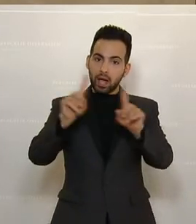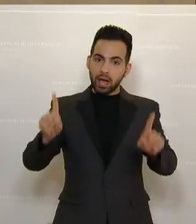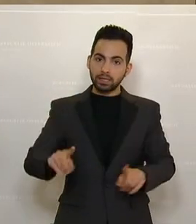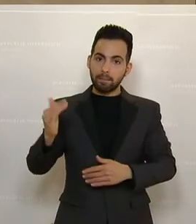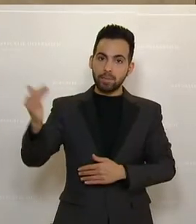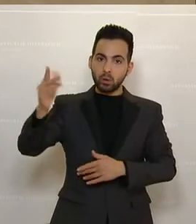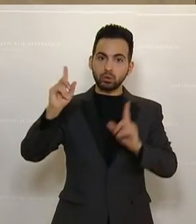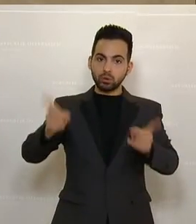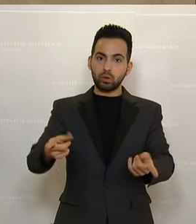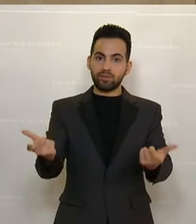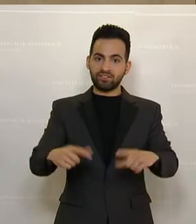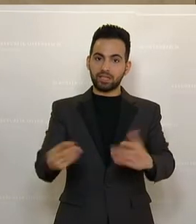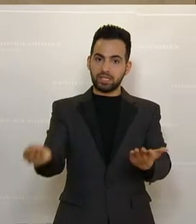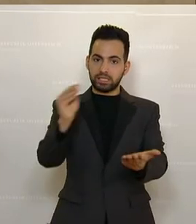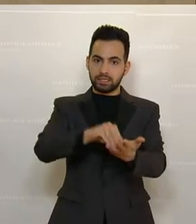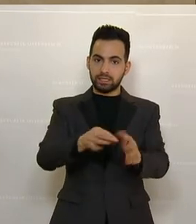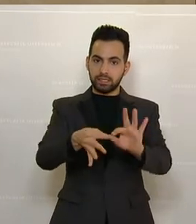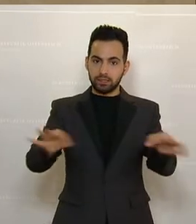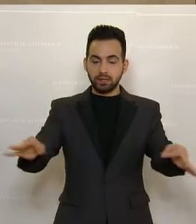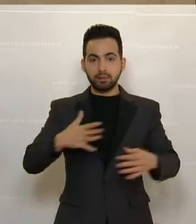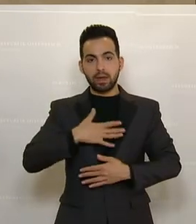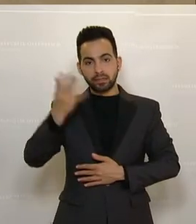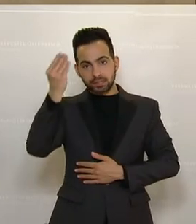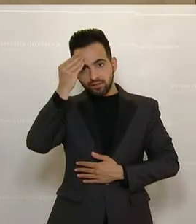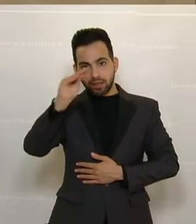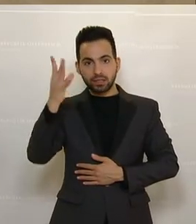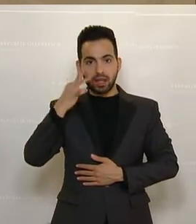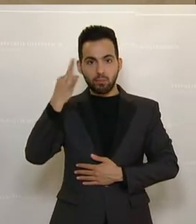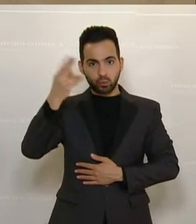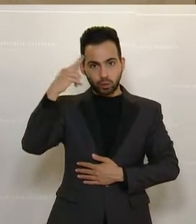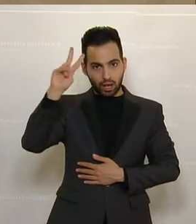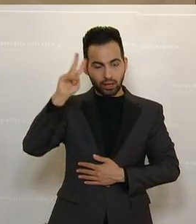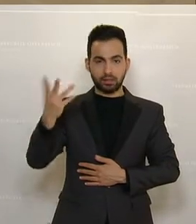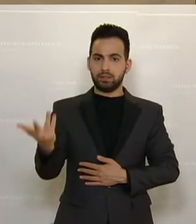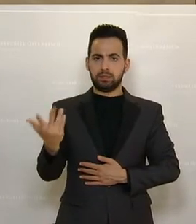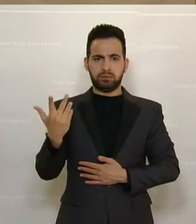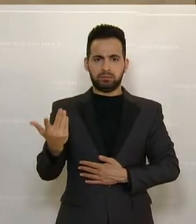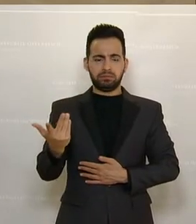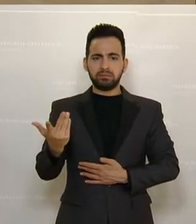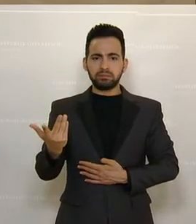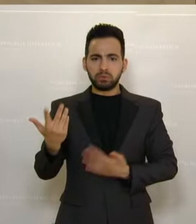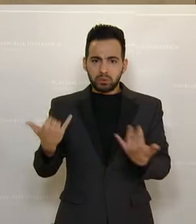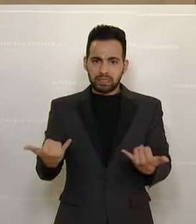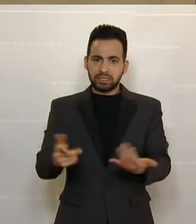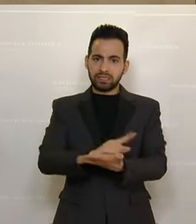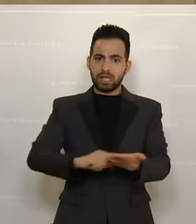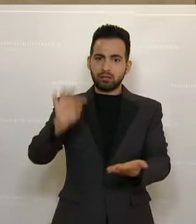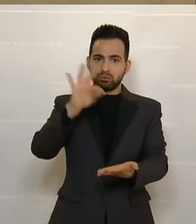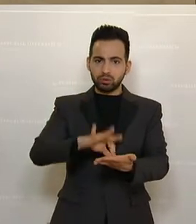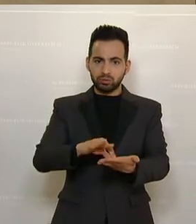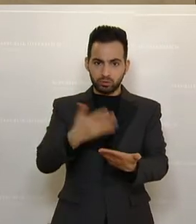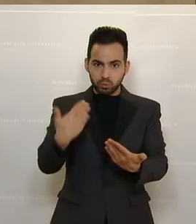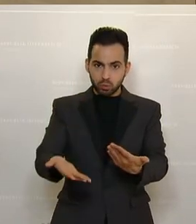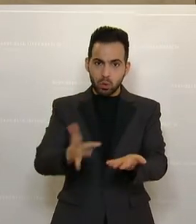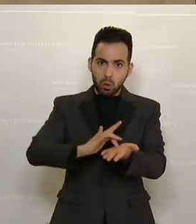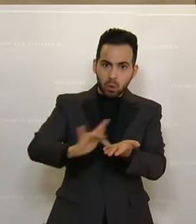festgeschrieben wird. Meine sehr verehrten Damen und Herren, das halte ich für im heutigen Zeitpunkt nicht